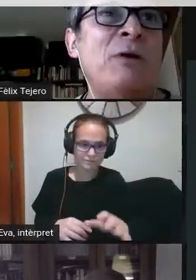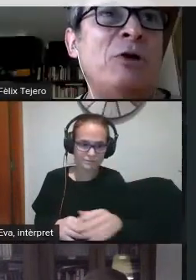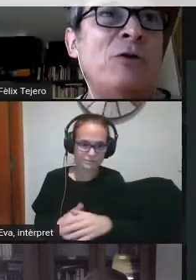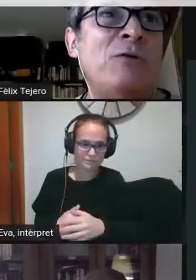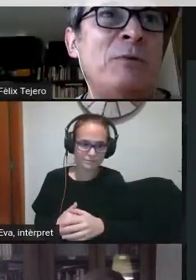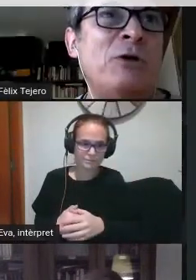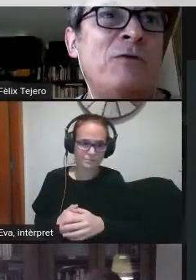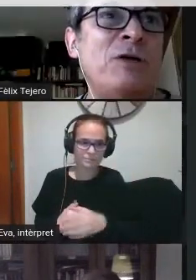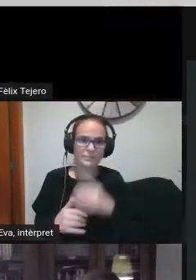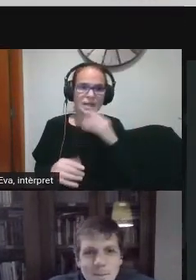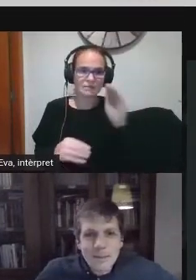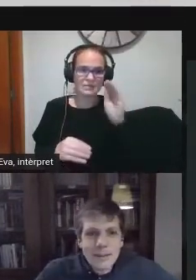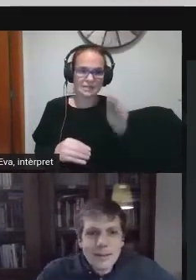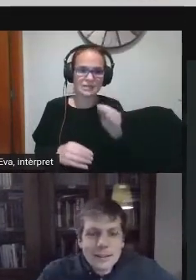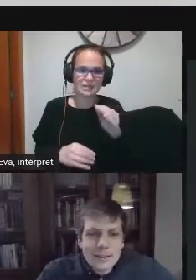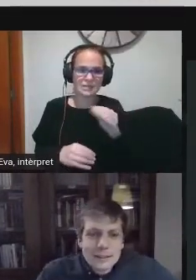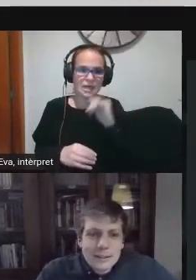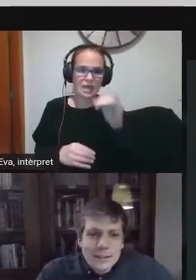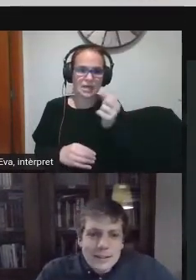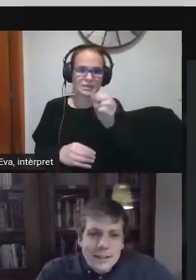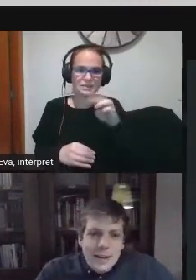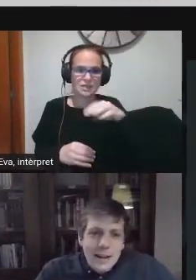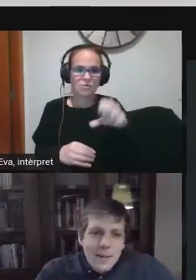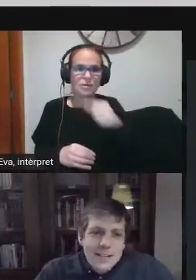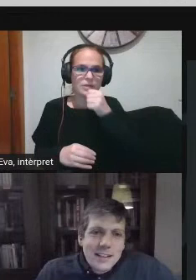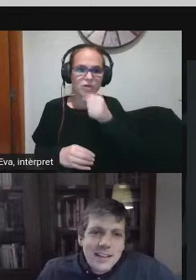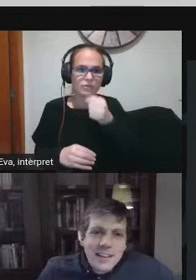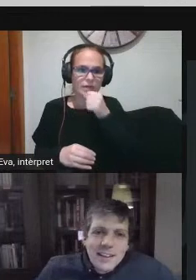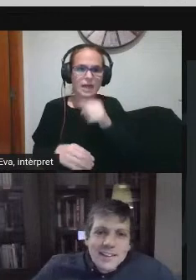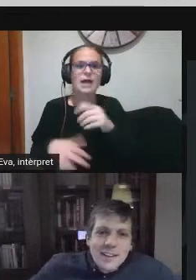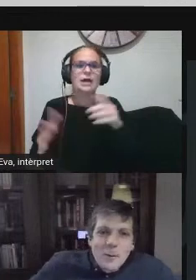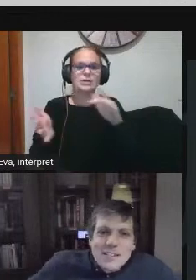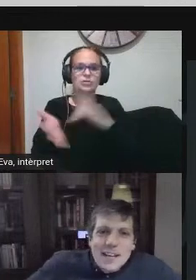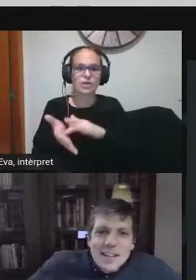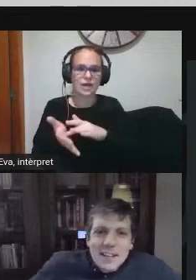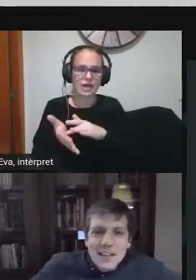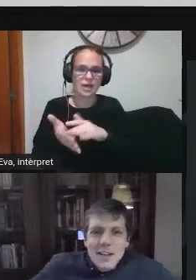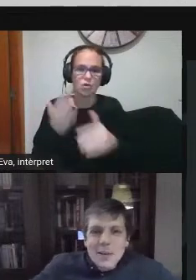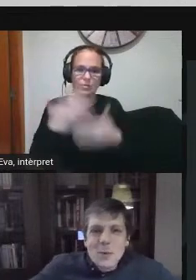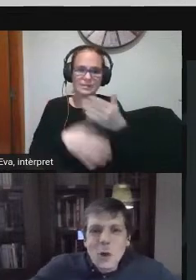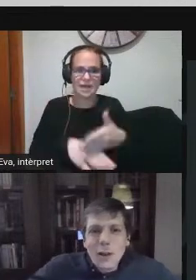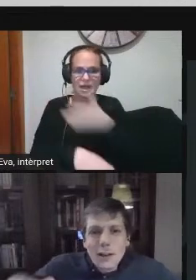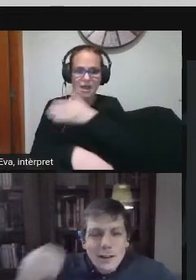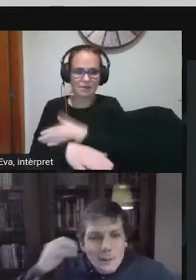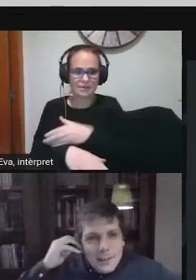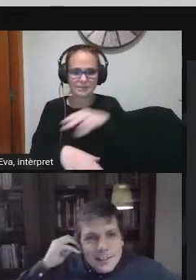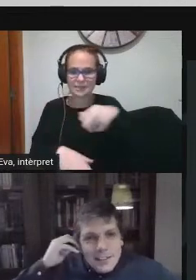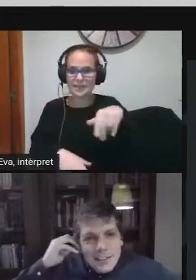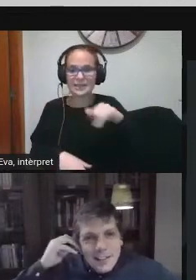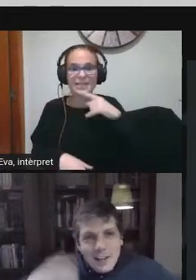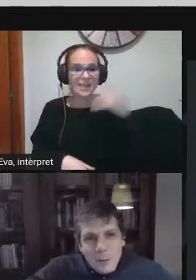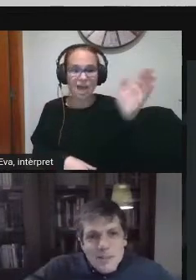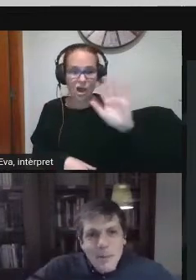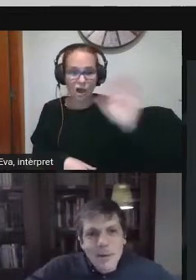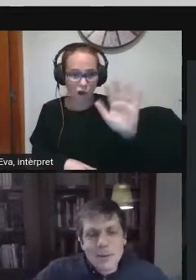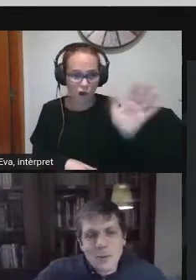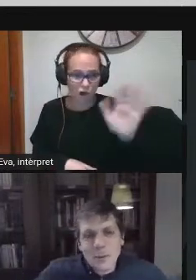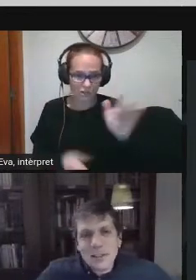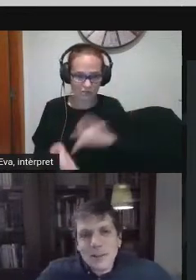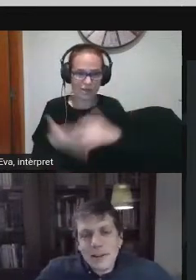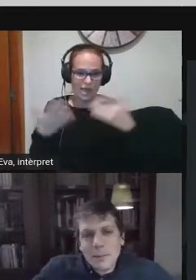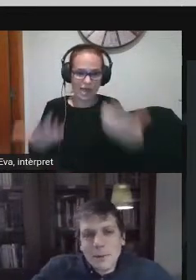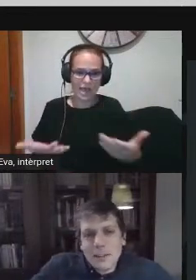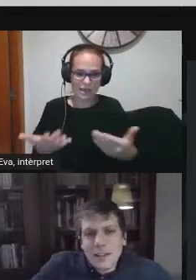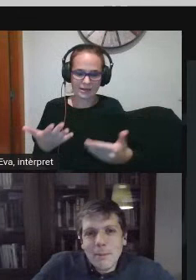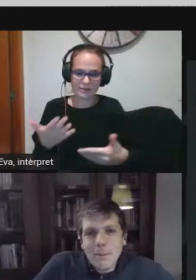Jaume, micròfon. El micròfon, Jaume. Abans de començar ni a dir-vos hola ja que ara comencem la part